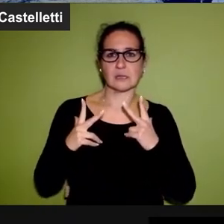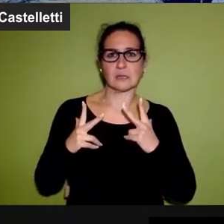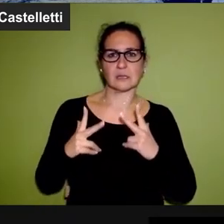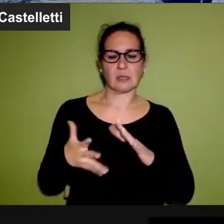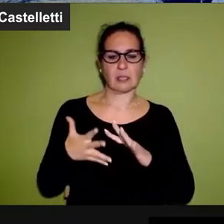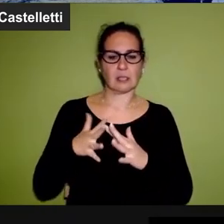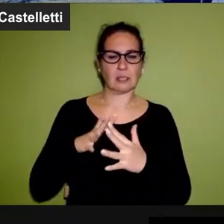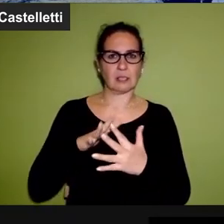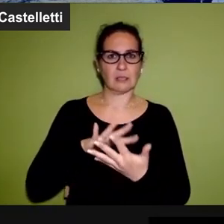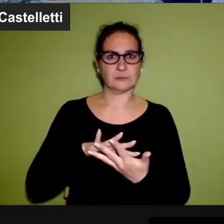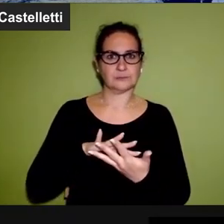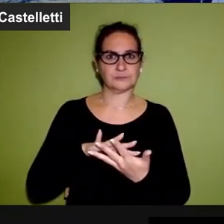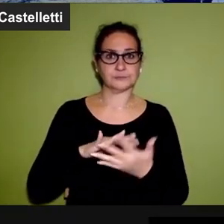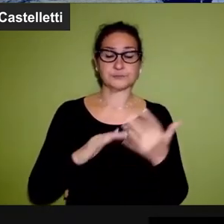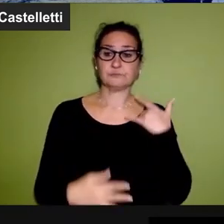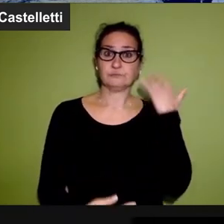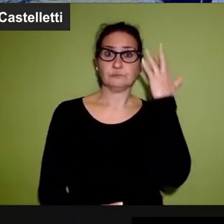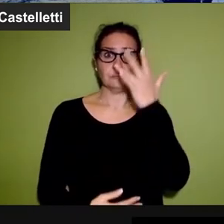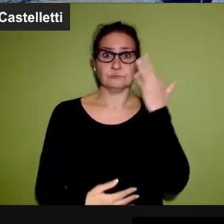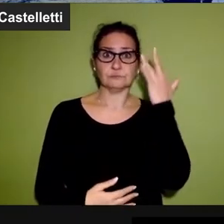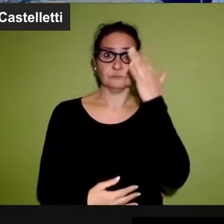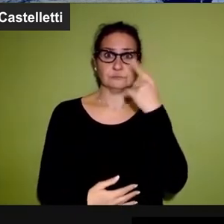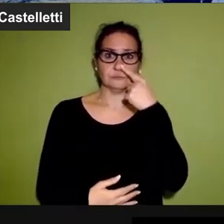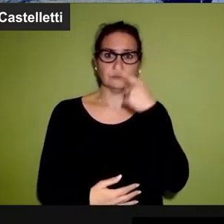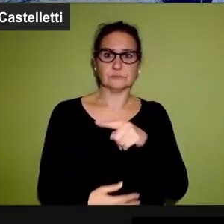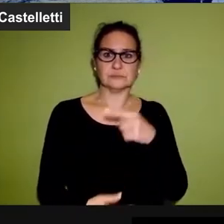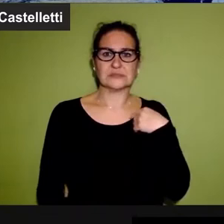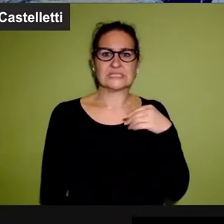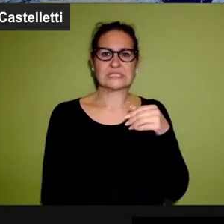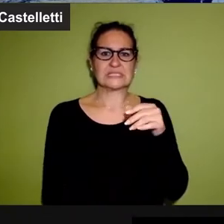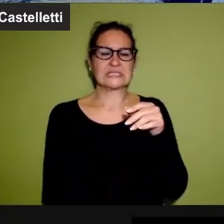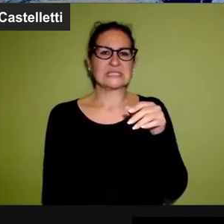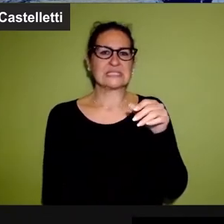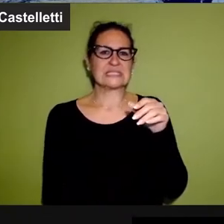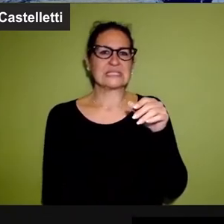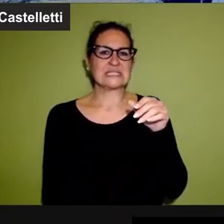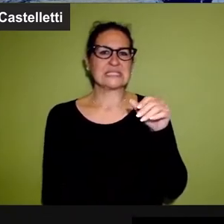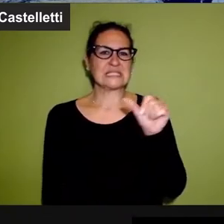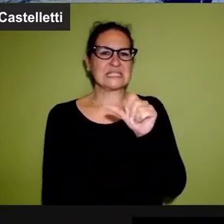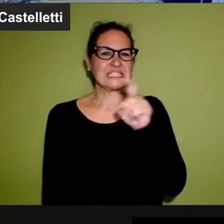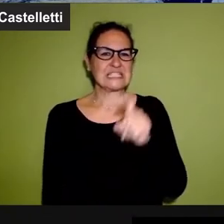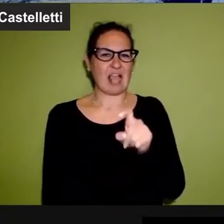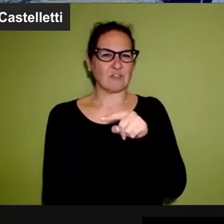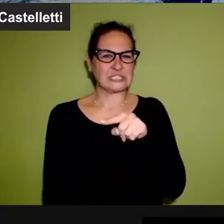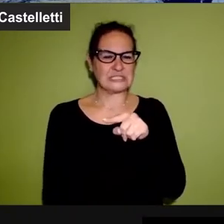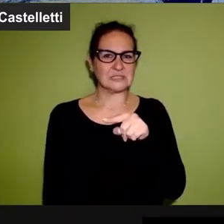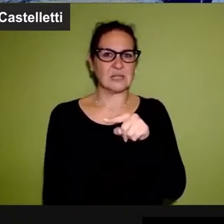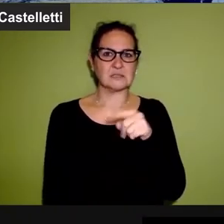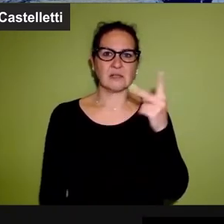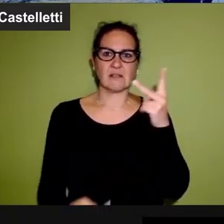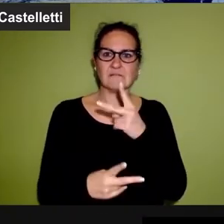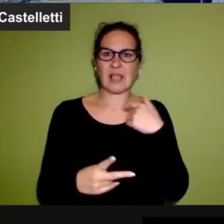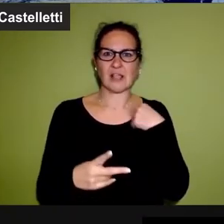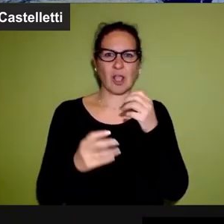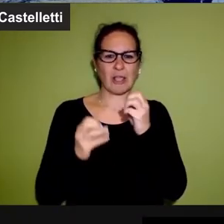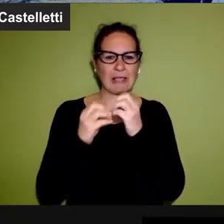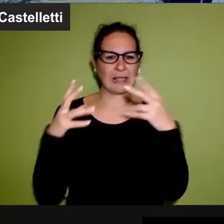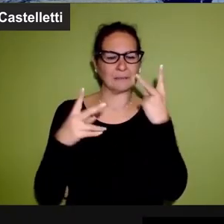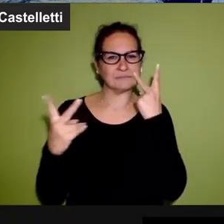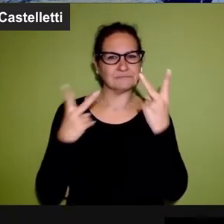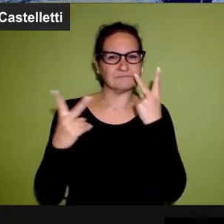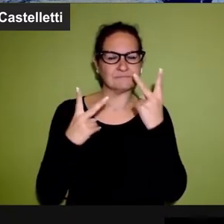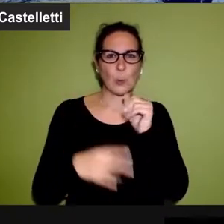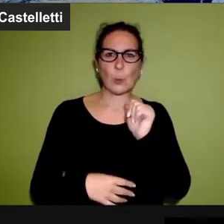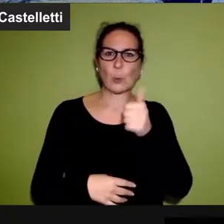E una riflessione del genere l'ha fatta poi successivamente anche Slavoj Zizek riferita alle immagini